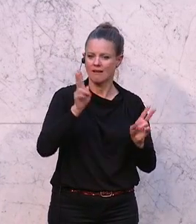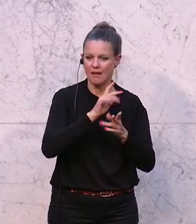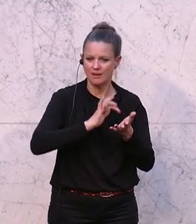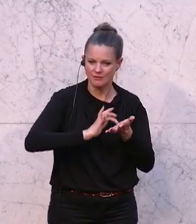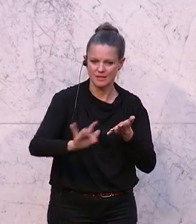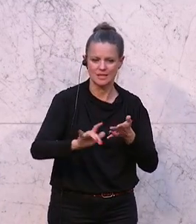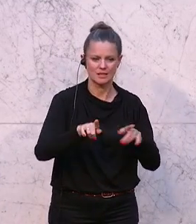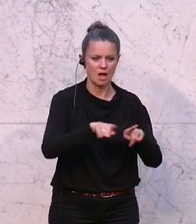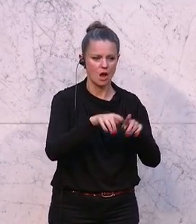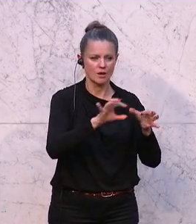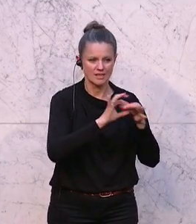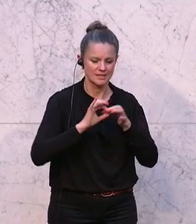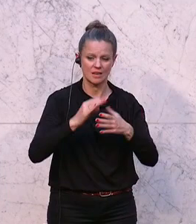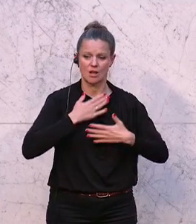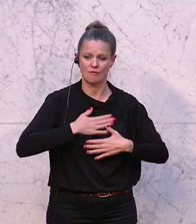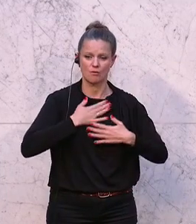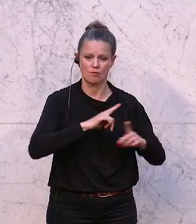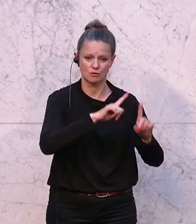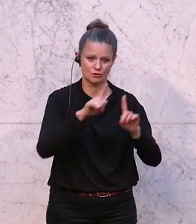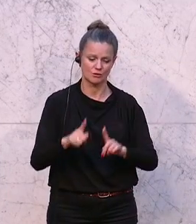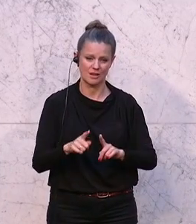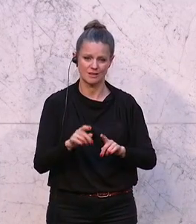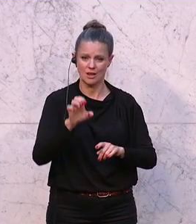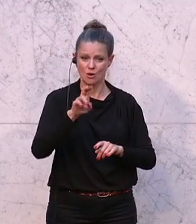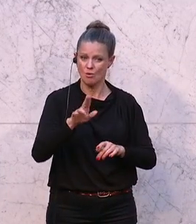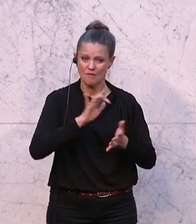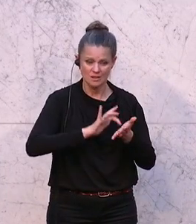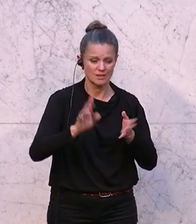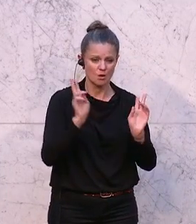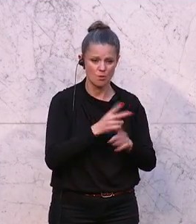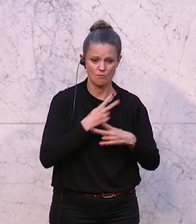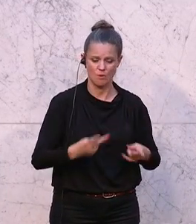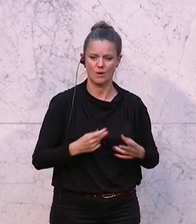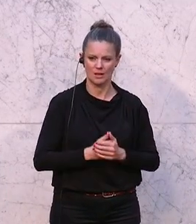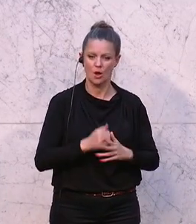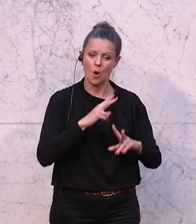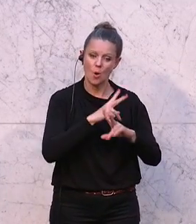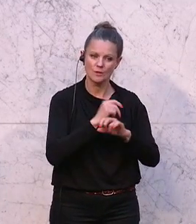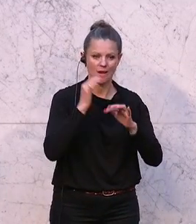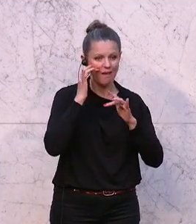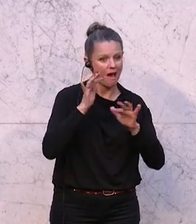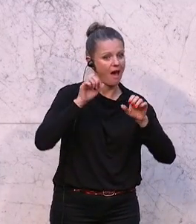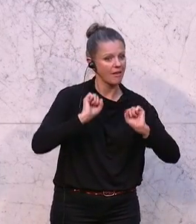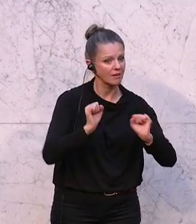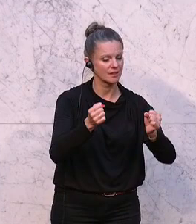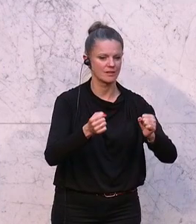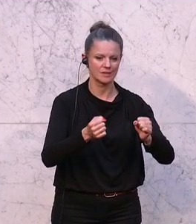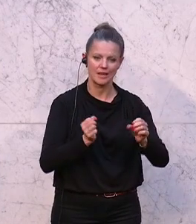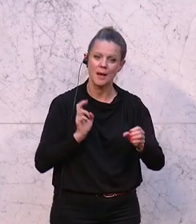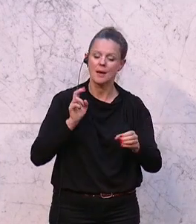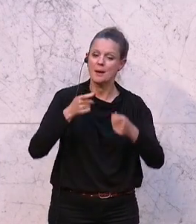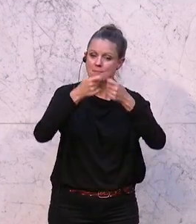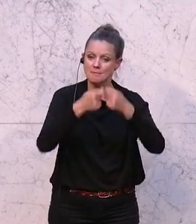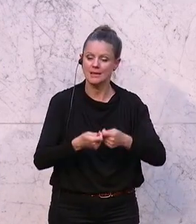Wohlstandes ist. Und wir wissen auch, dass die Attraktivität Österreichs natürlich davon abhängt, ob wir Mitglied dieser